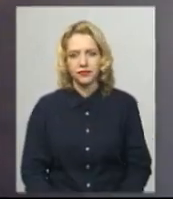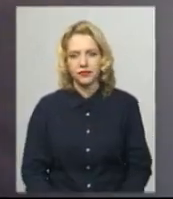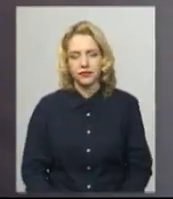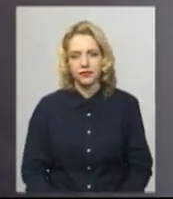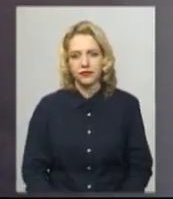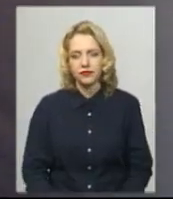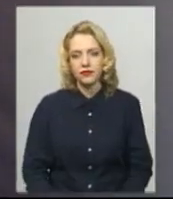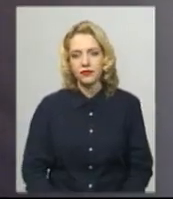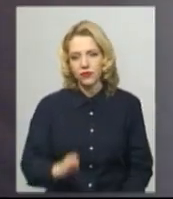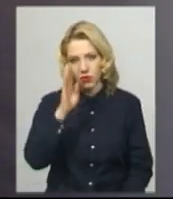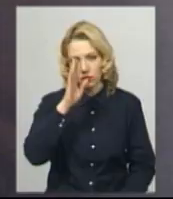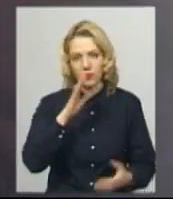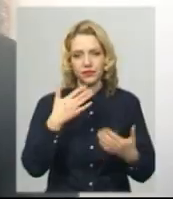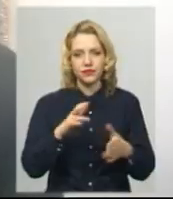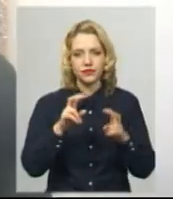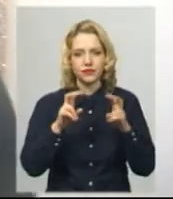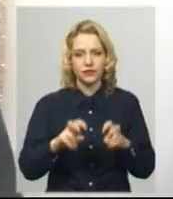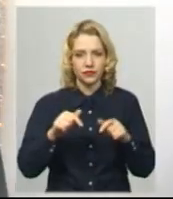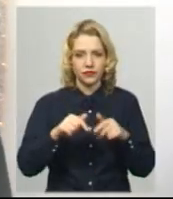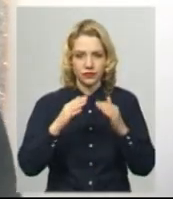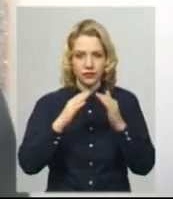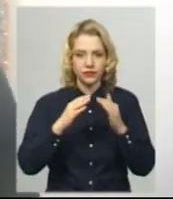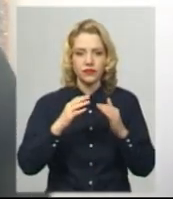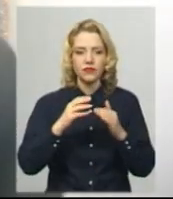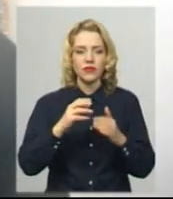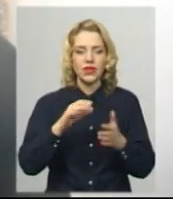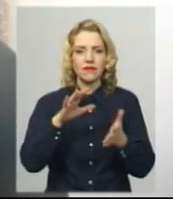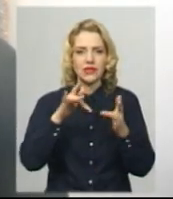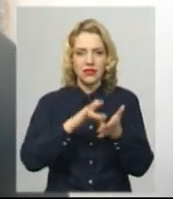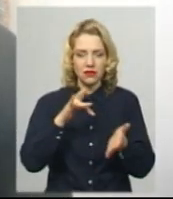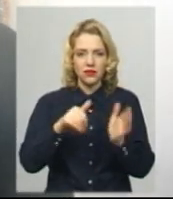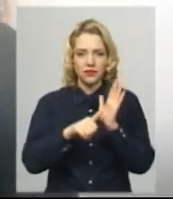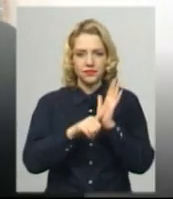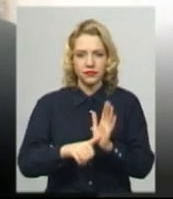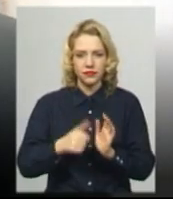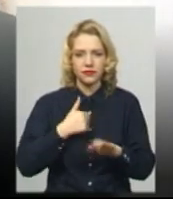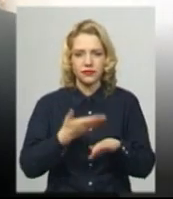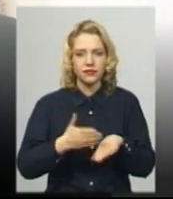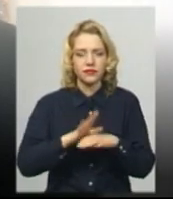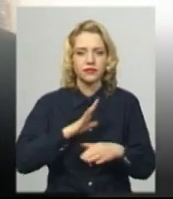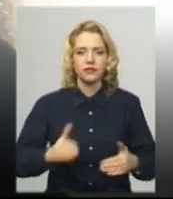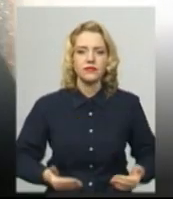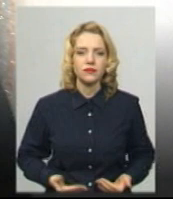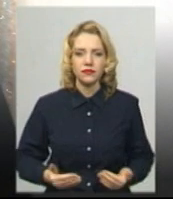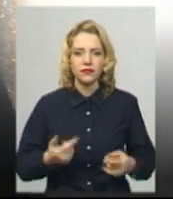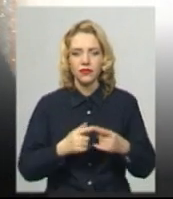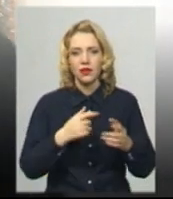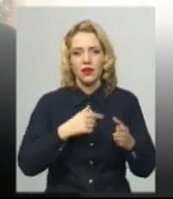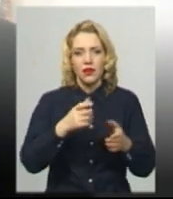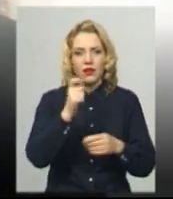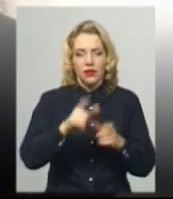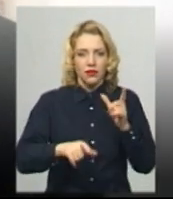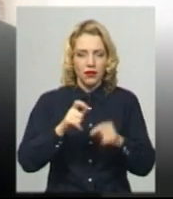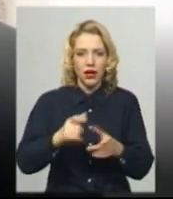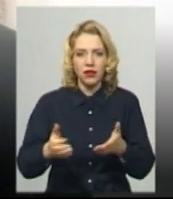двомою наркозалежим. Вже шостий місяць. Життя було дуже важке, бутилки ходив, збирав, таке було, що металолом, ніж би